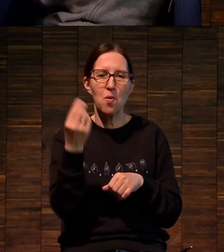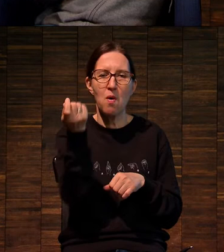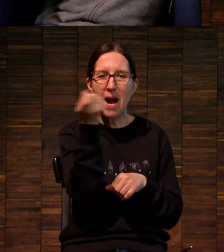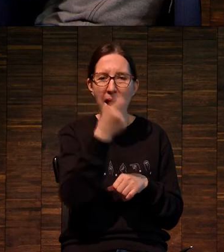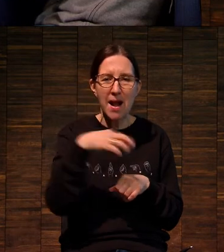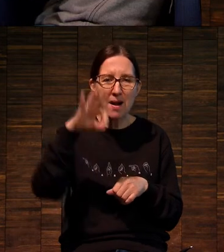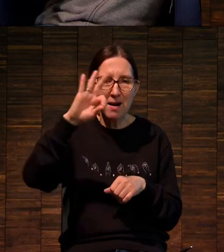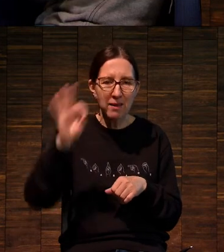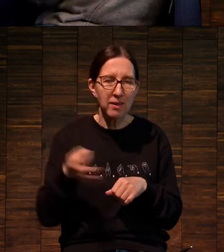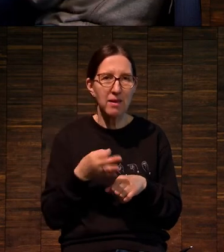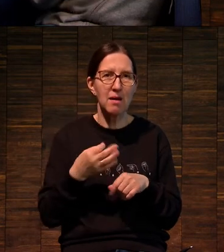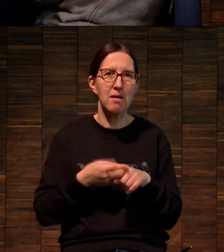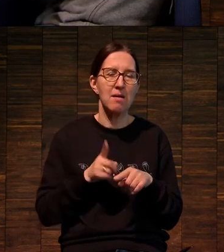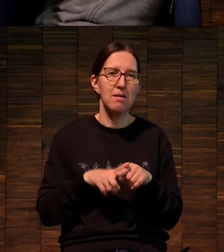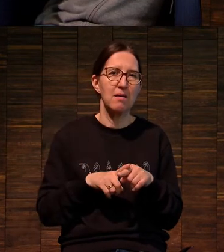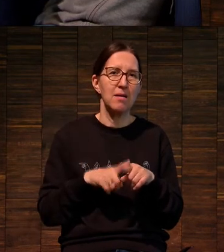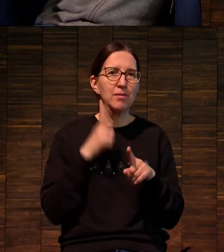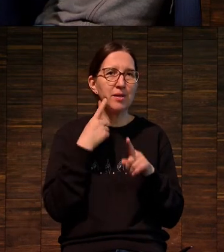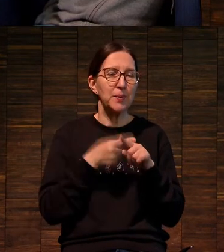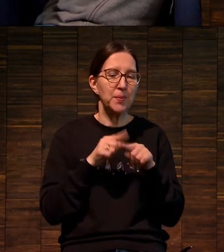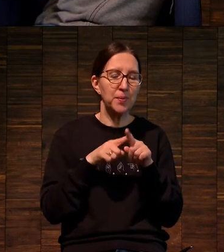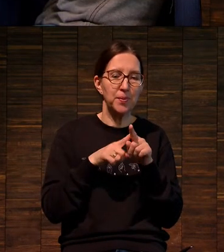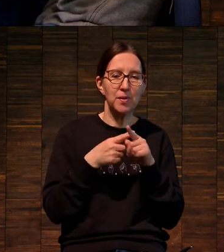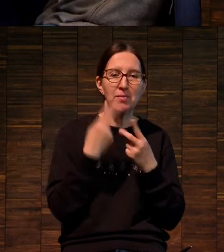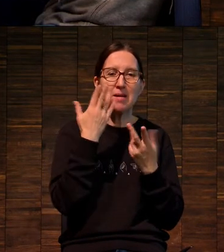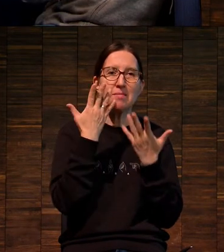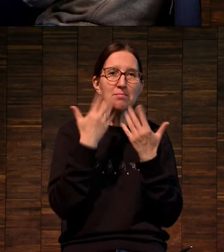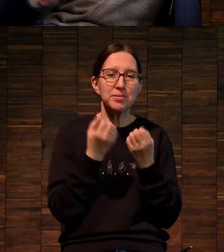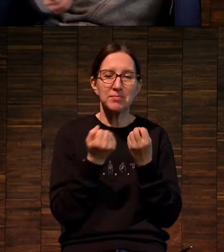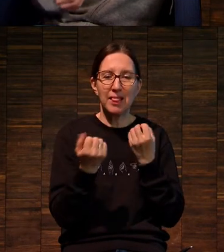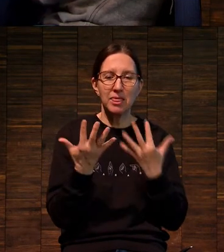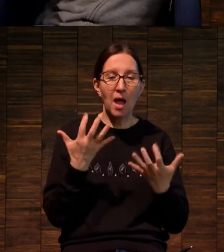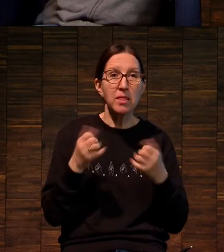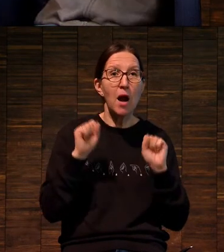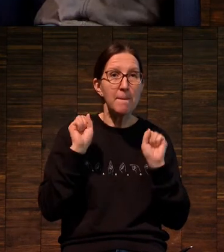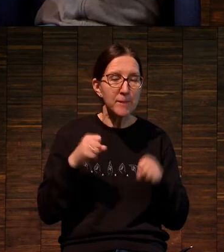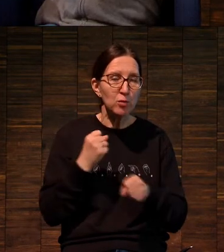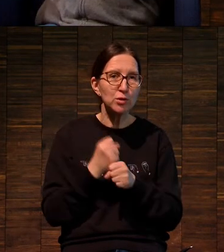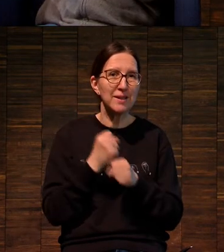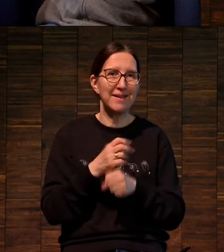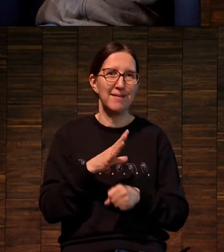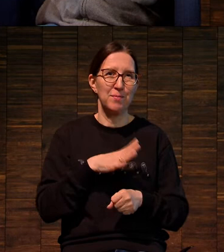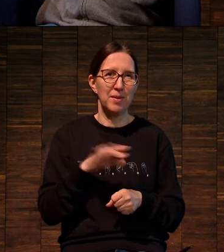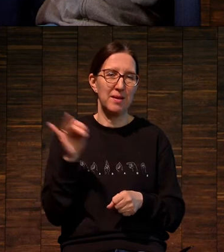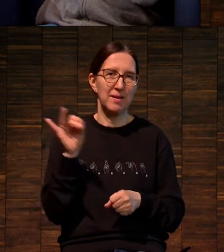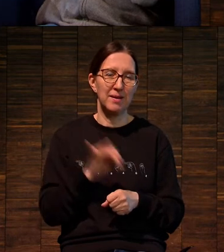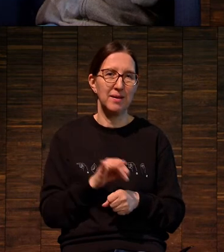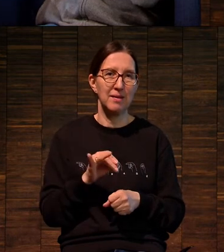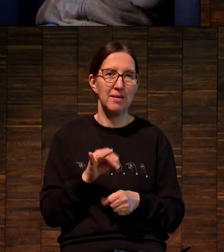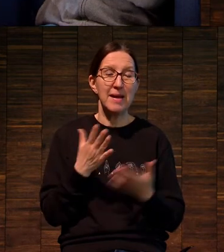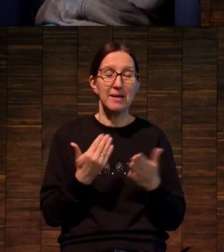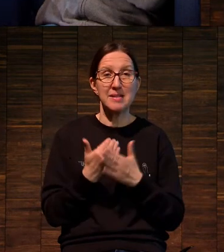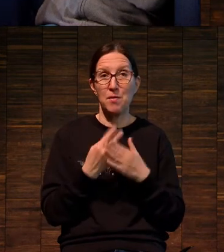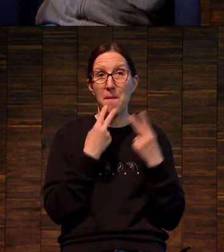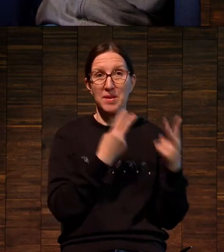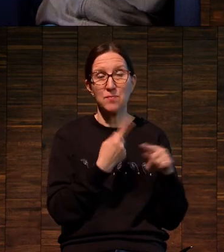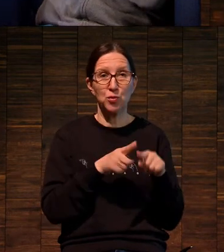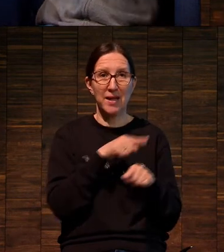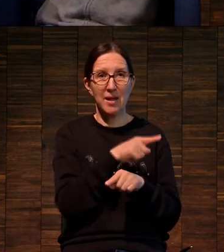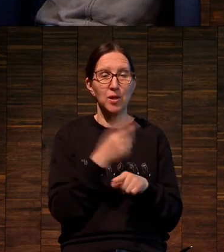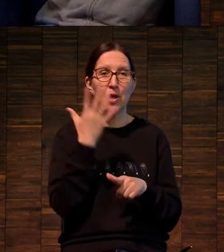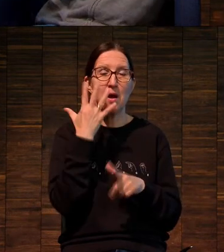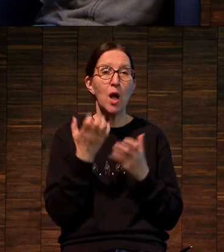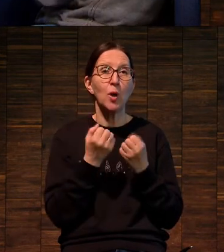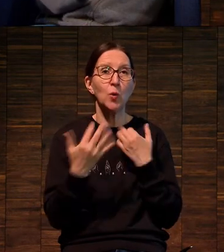линией, с растром, получение тональных градиентов. Потому что можно было... Вот если мы посмотрим, вот этот